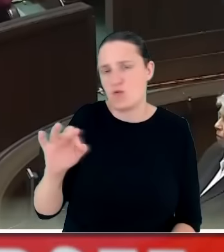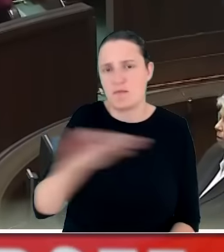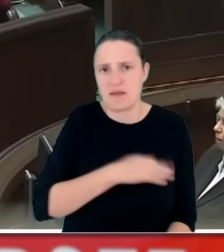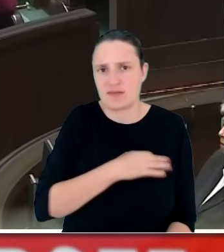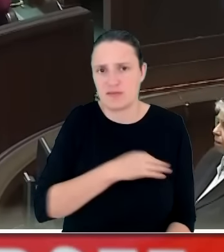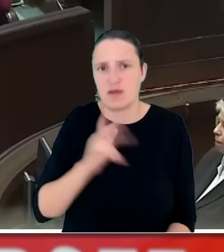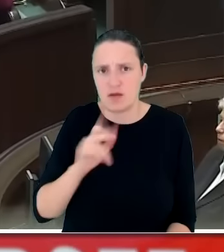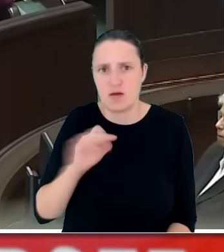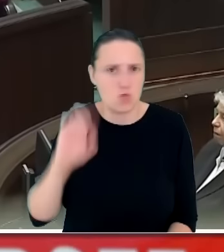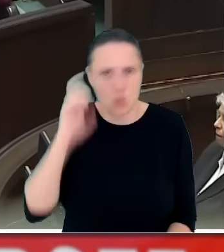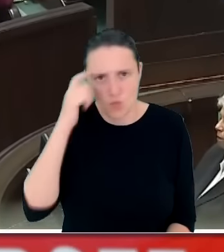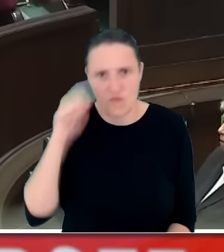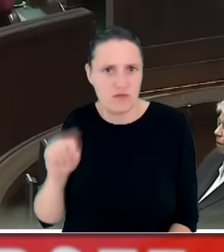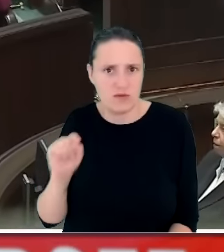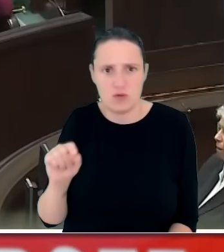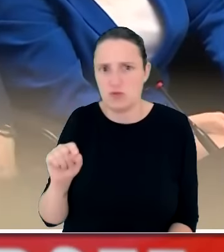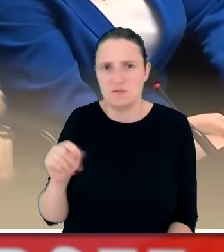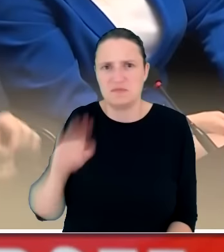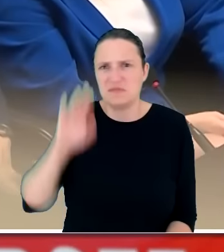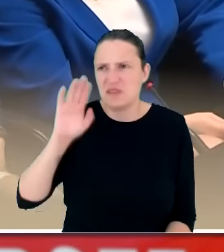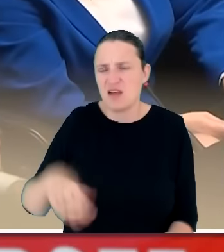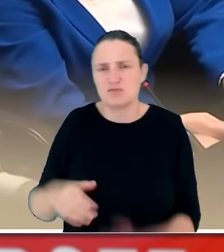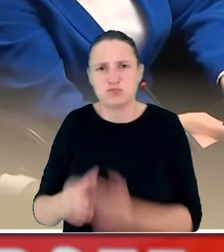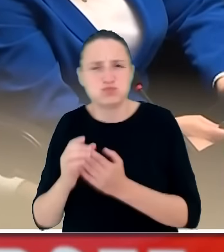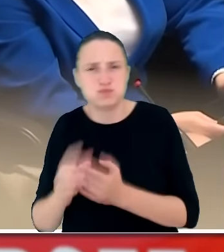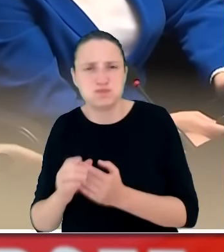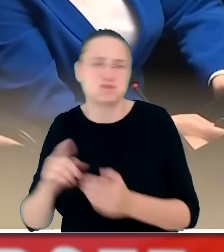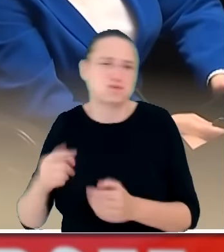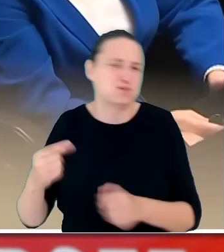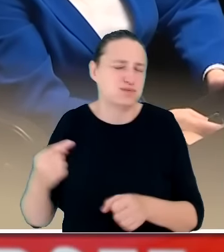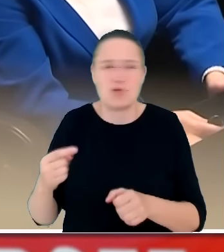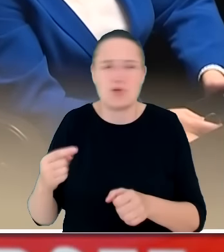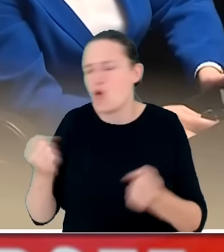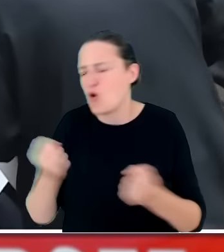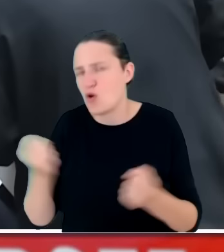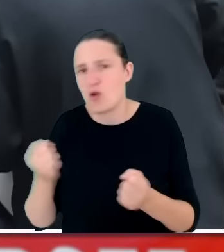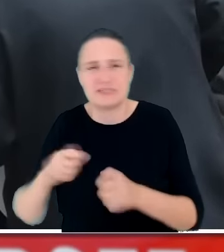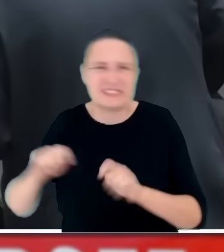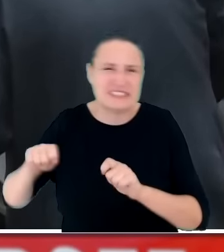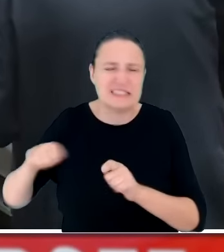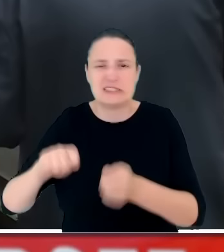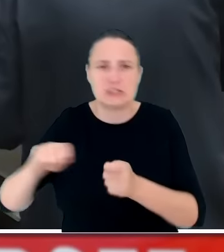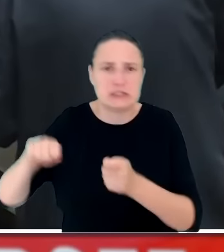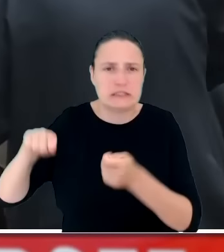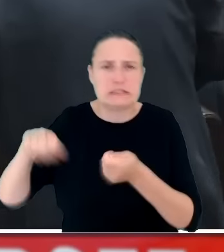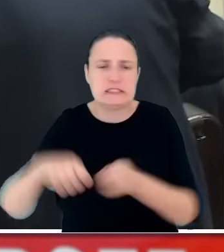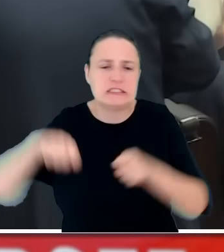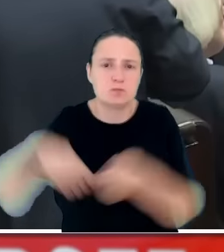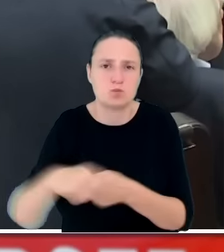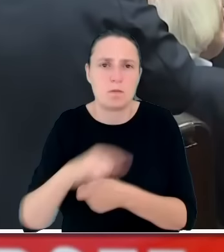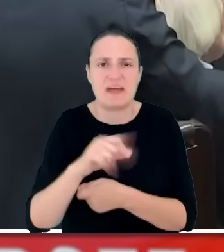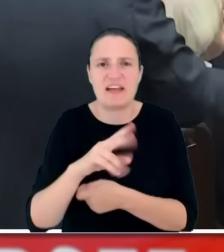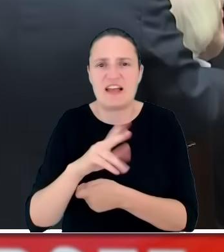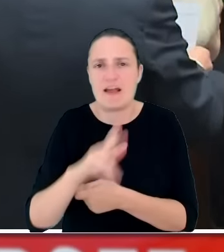politycy tej partii nie przybierają słowach. Stosują ogromne, przeogromne naciski na PKW, Państwową Komisję